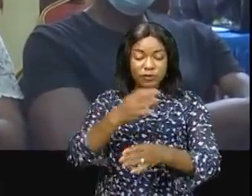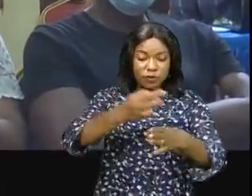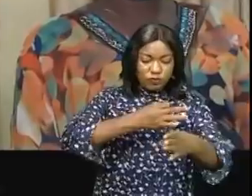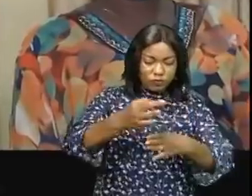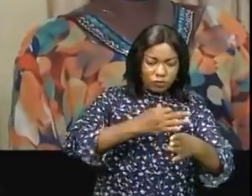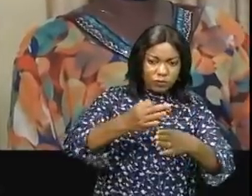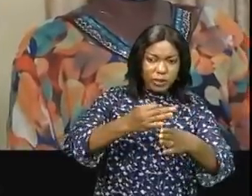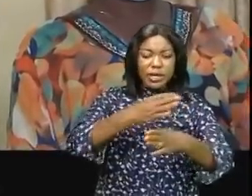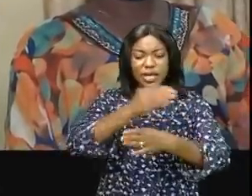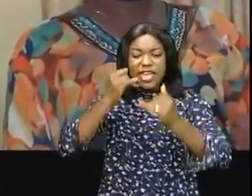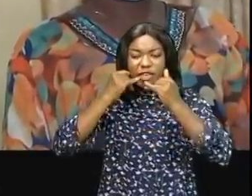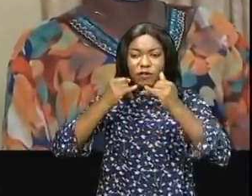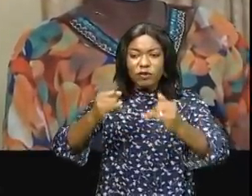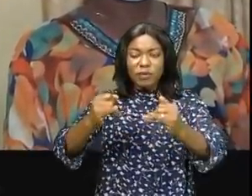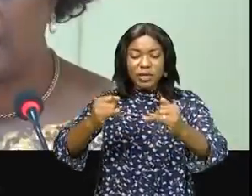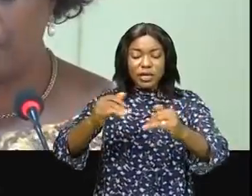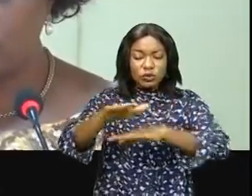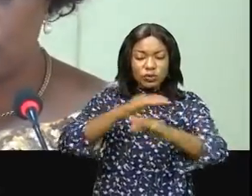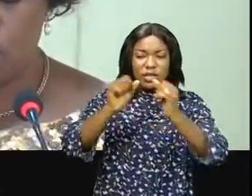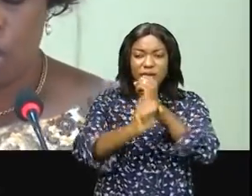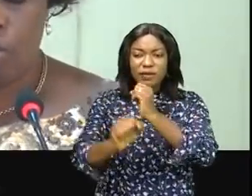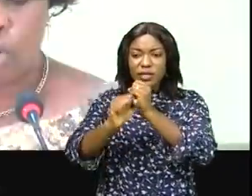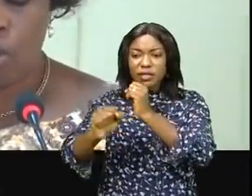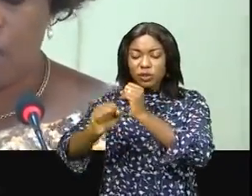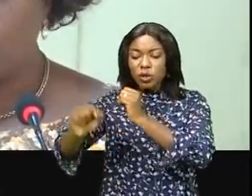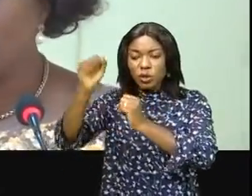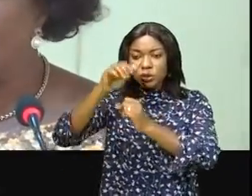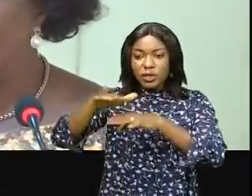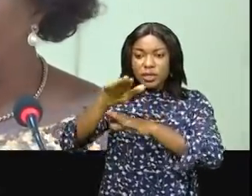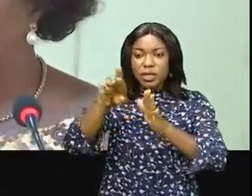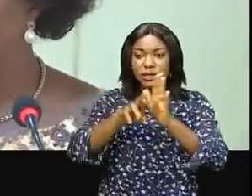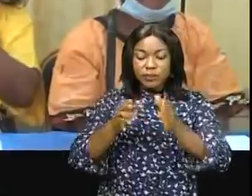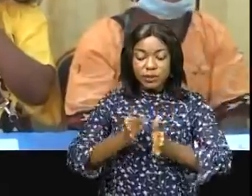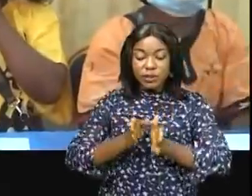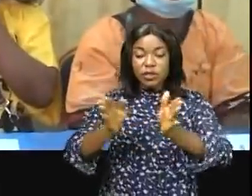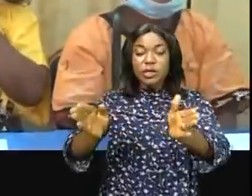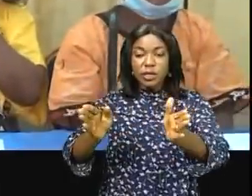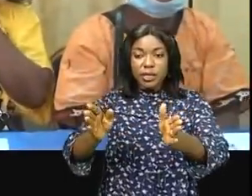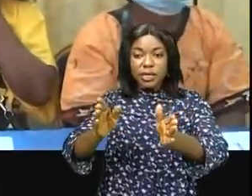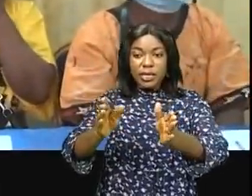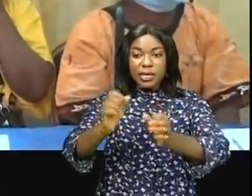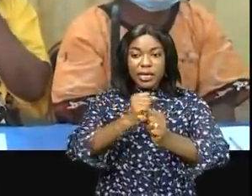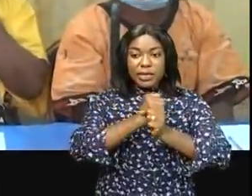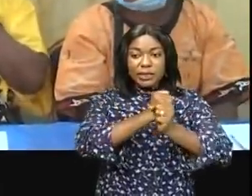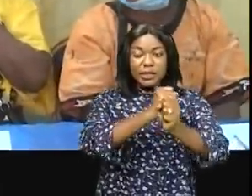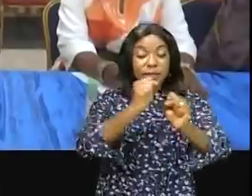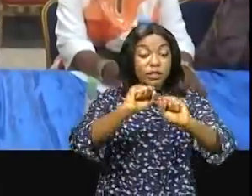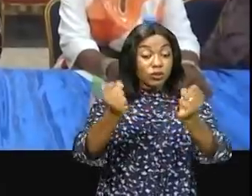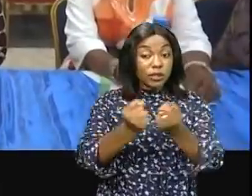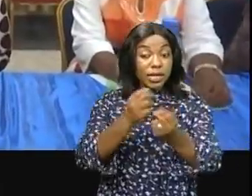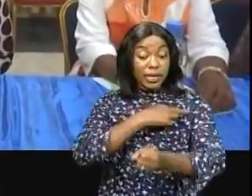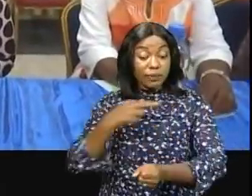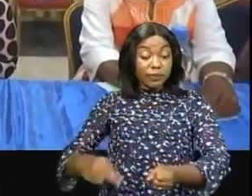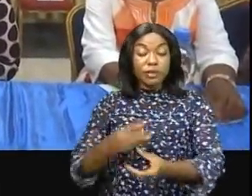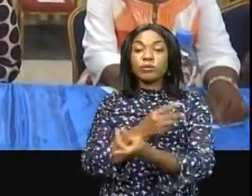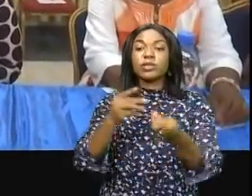et informées sur la vulgarisation de la loi portant sur le régime général de sécurisation sociale en République démocratique du Congo, les